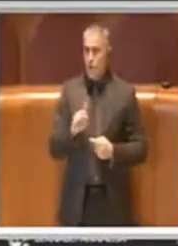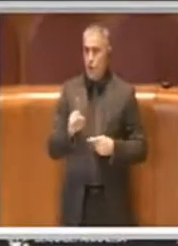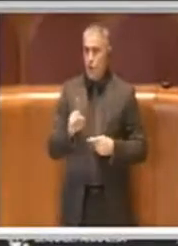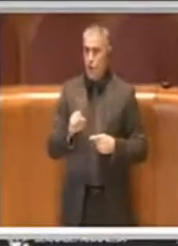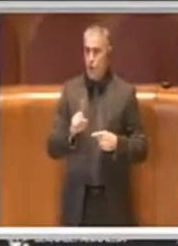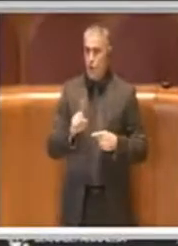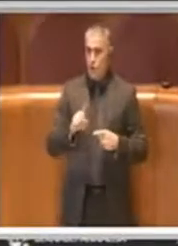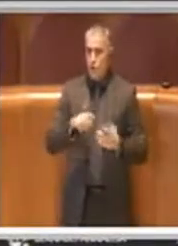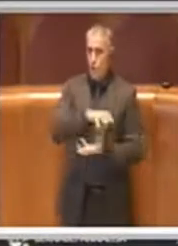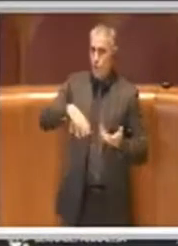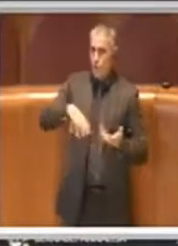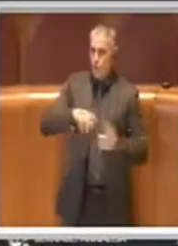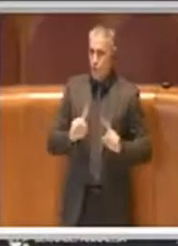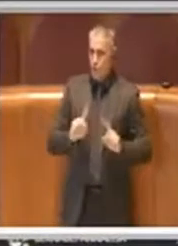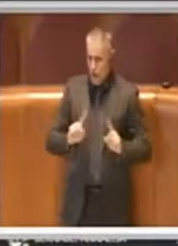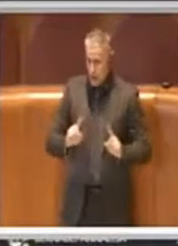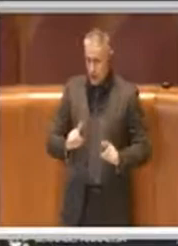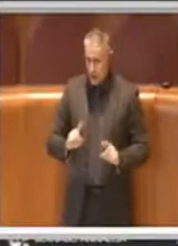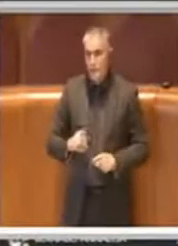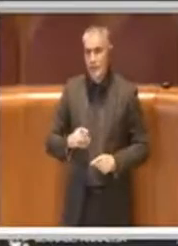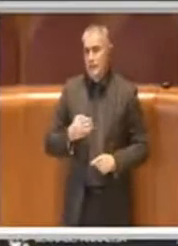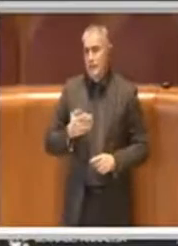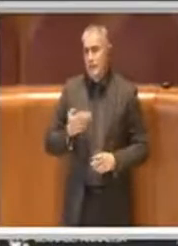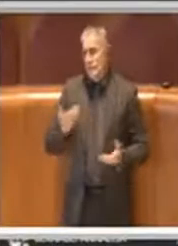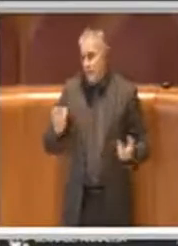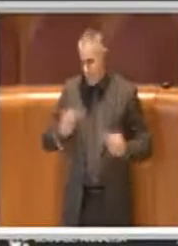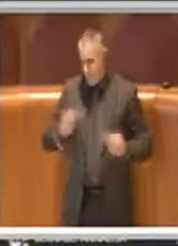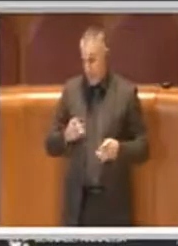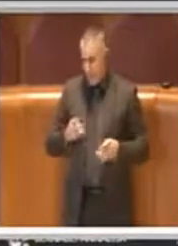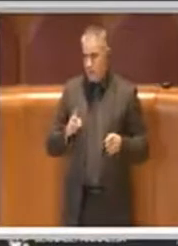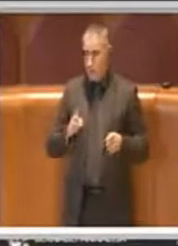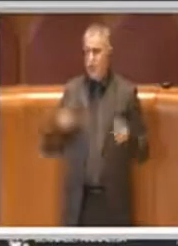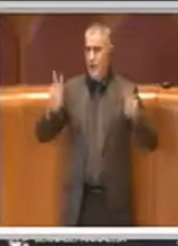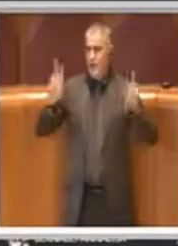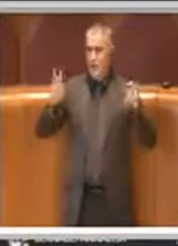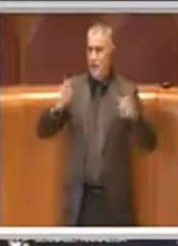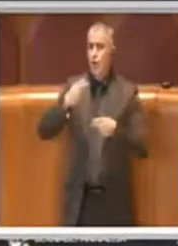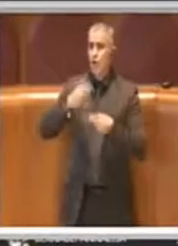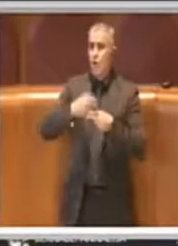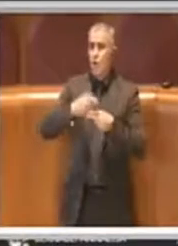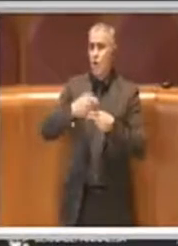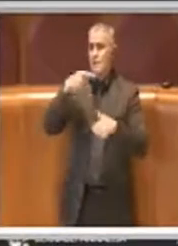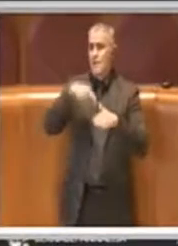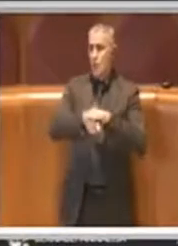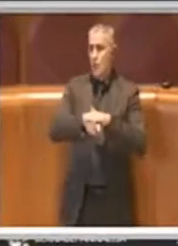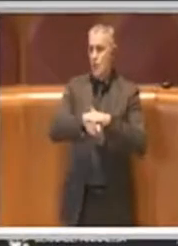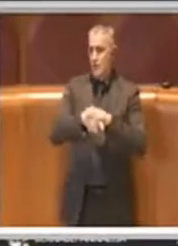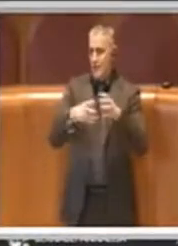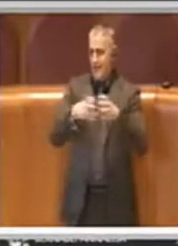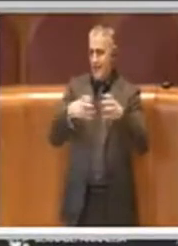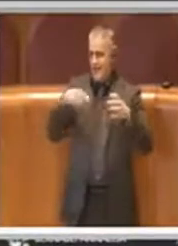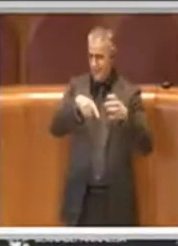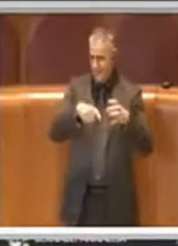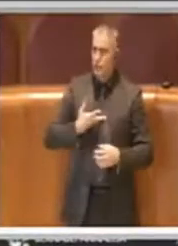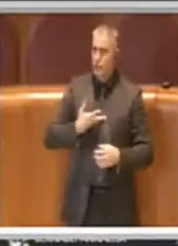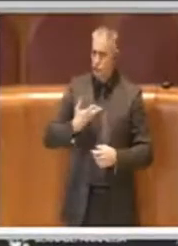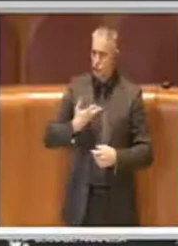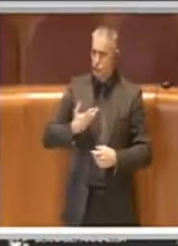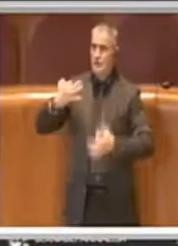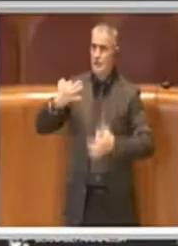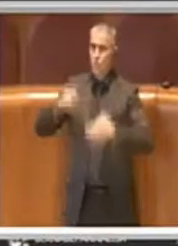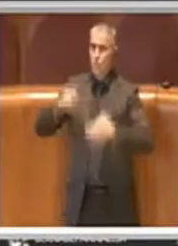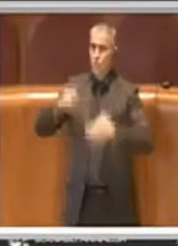che parliamo sempre ovviamente di Roma metropolitane, qui parliamo di sentenze di